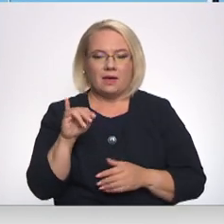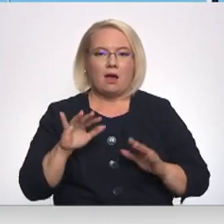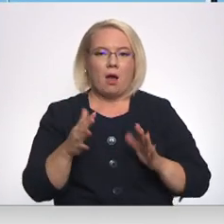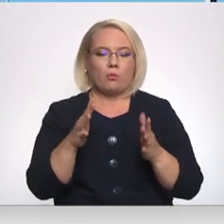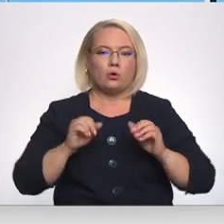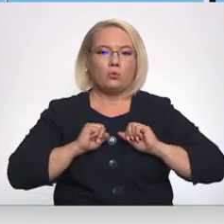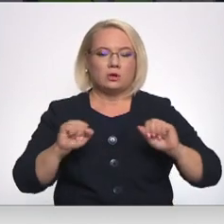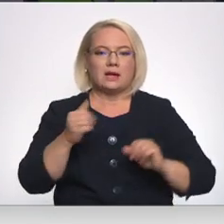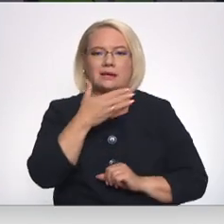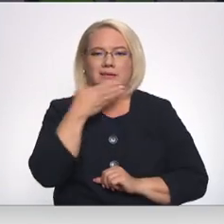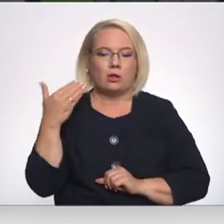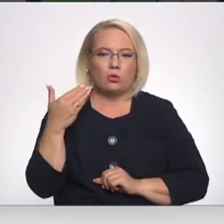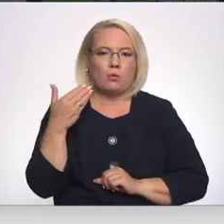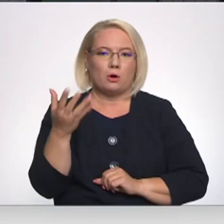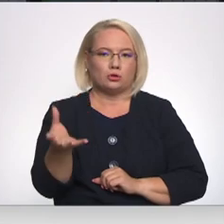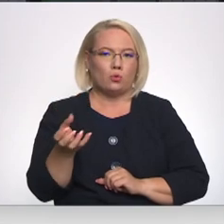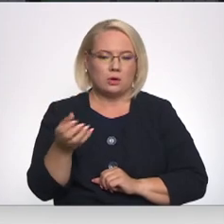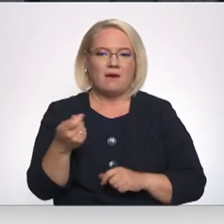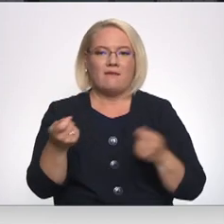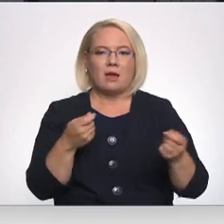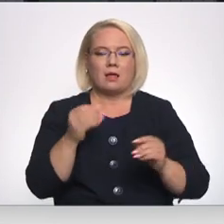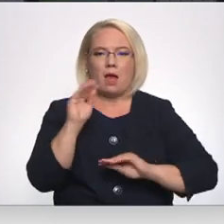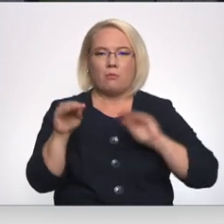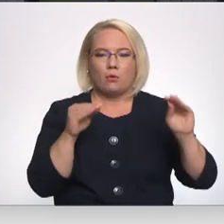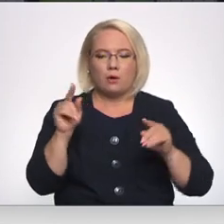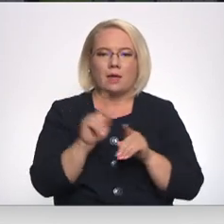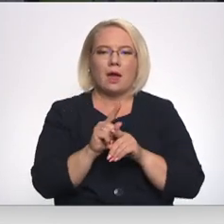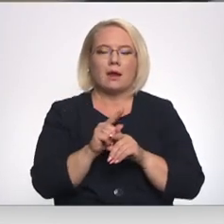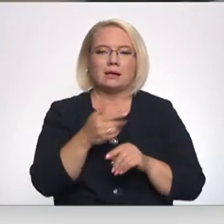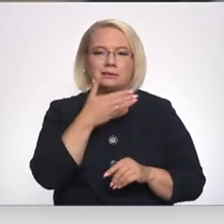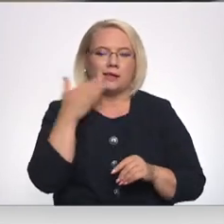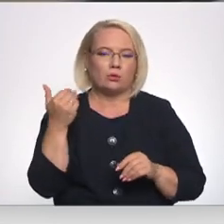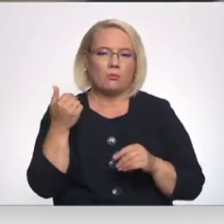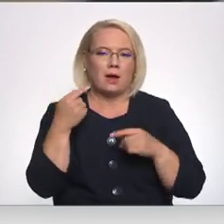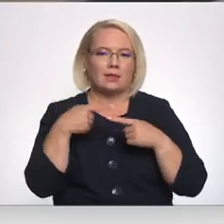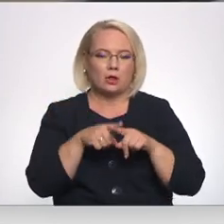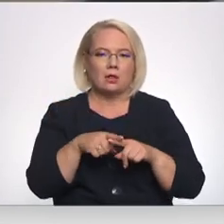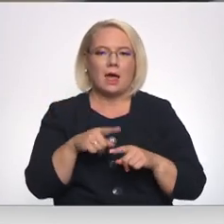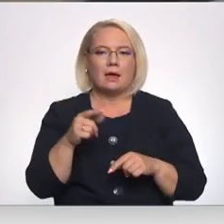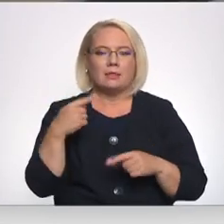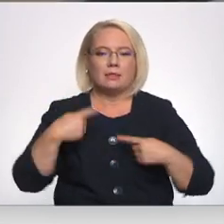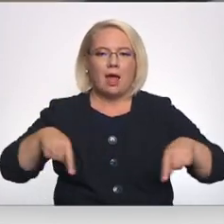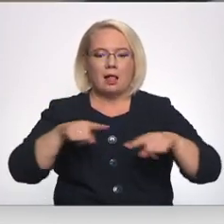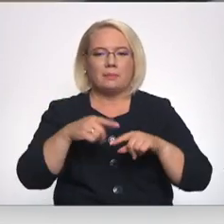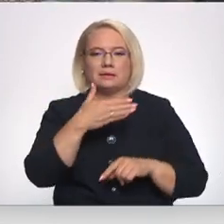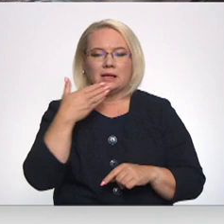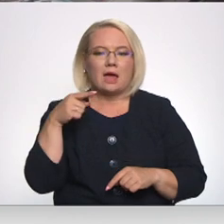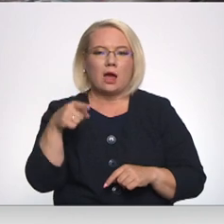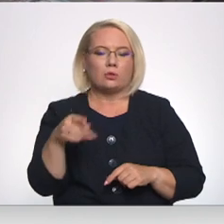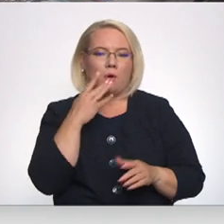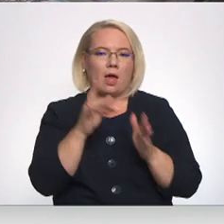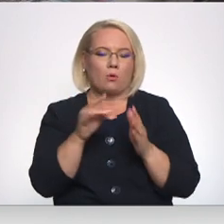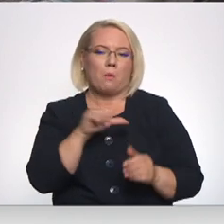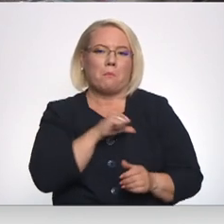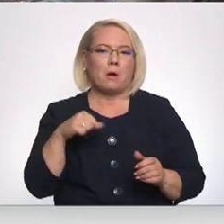nodrošina ar siltumas ūkņiem. Veikalu tiek aktīvi aprīkot ar siltuma atdevis tehnoloģijām, lai telpas primāri sildītu ar to enerģiju, ko rada